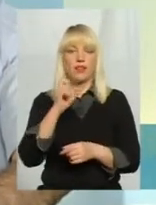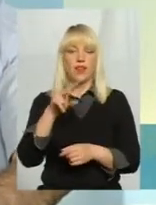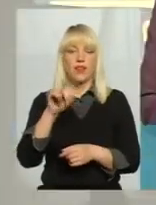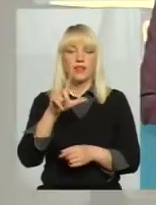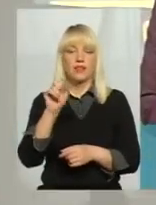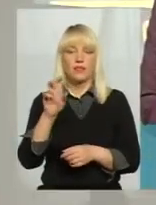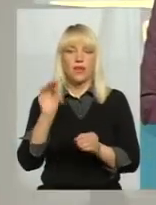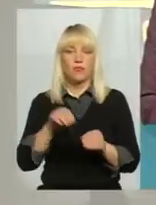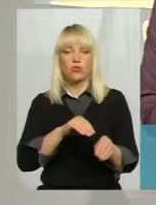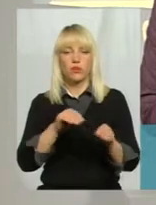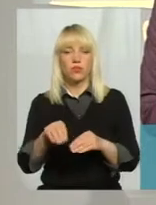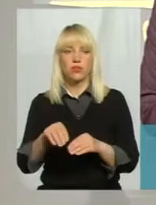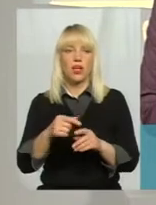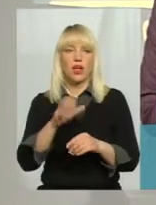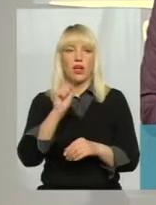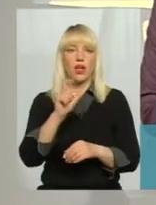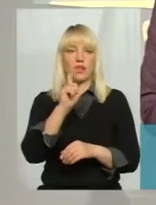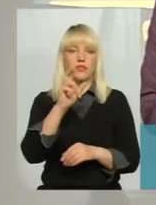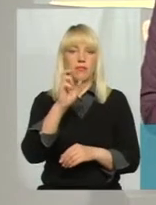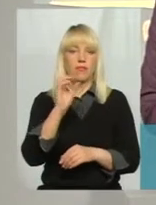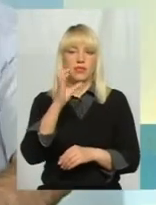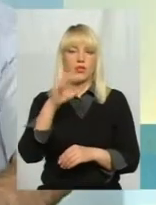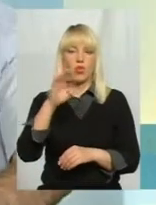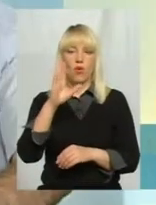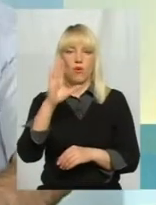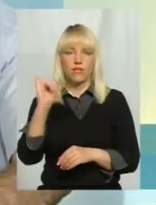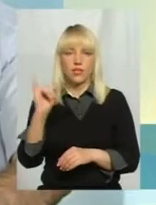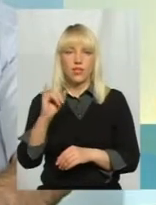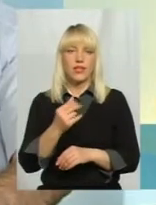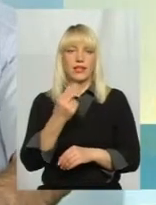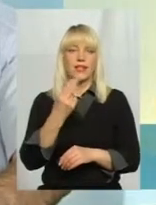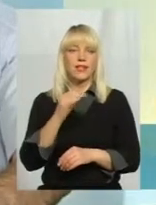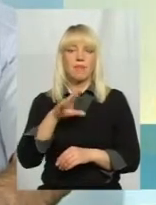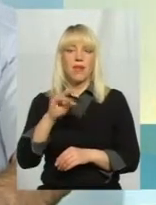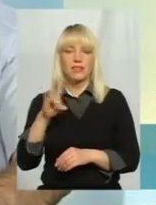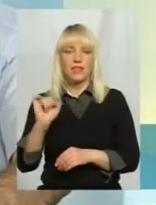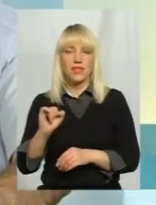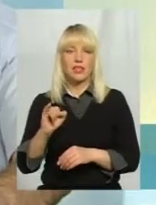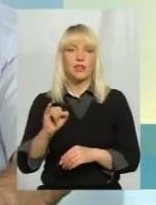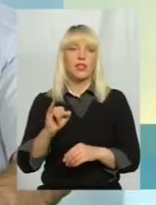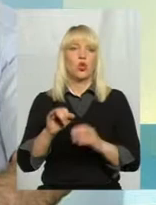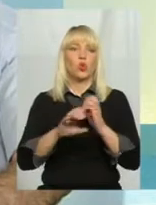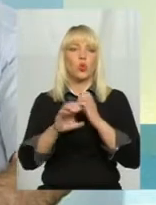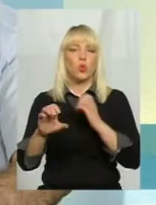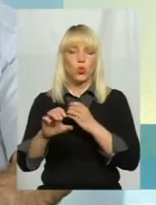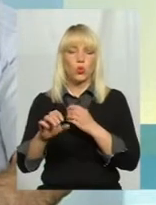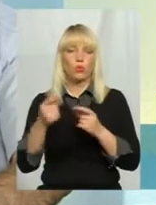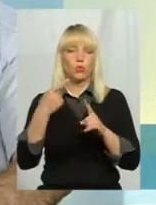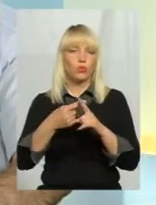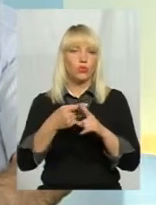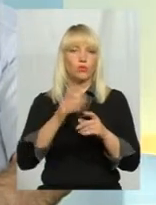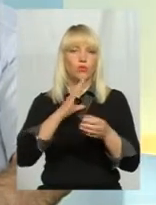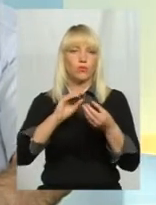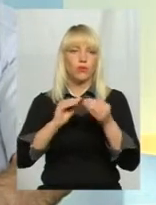положити азбестоцементні труби, якимось чинним, плюс ще не сказали, яким боком їх вложити, як і в Хмельницькому було